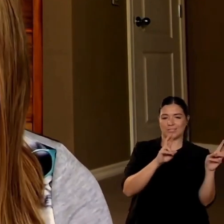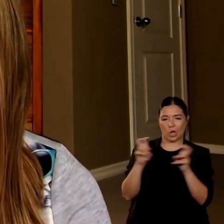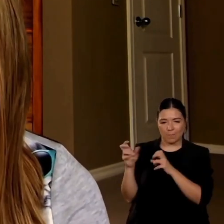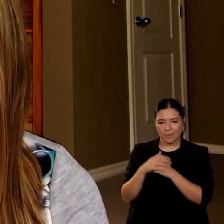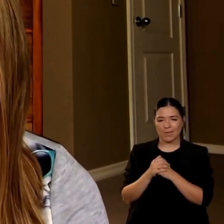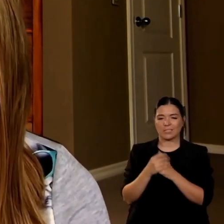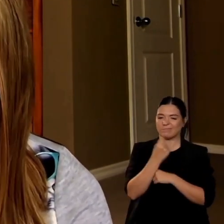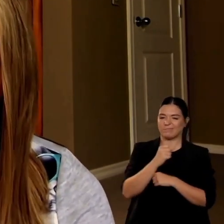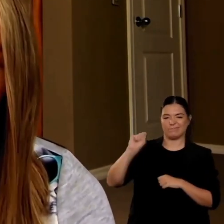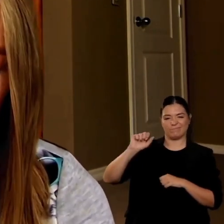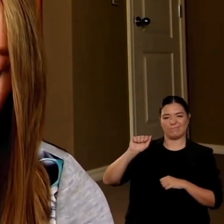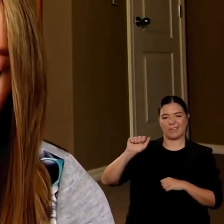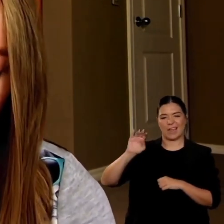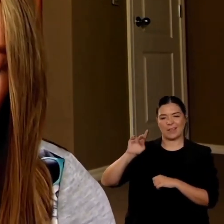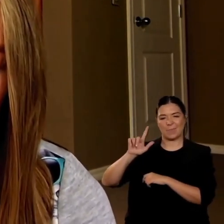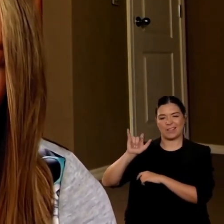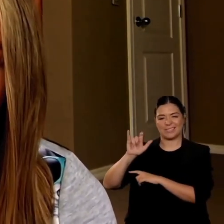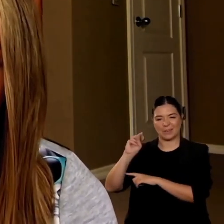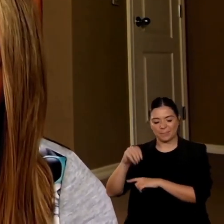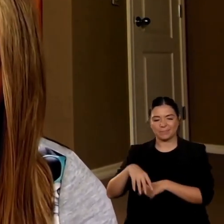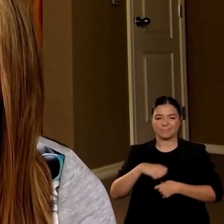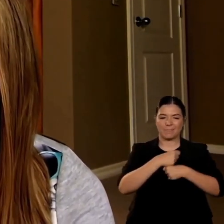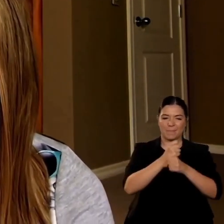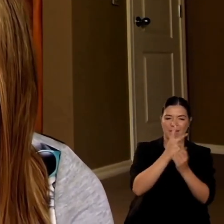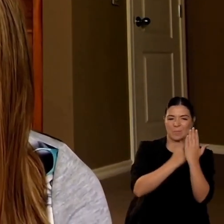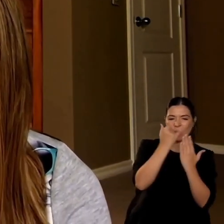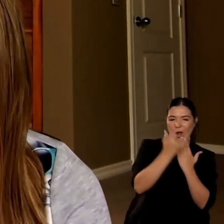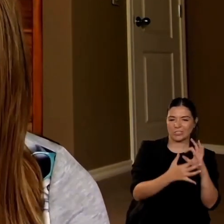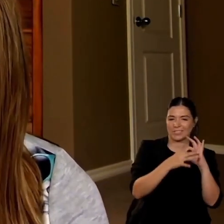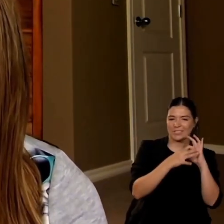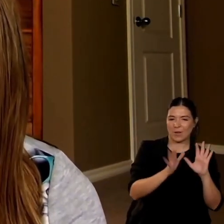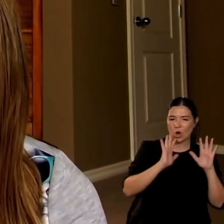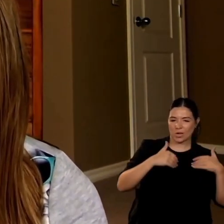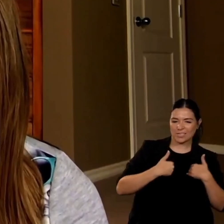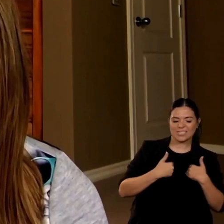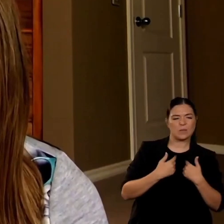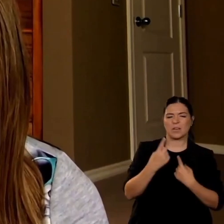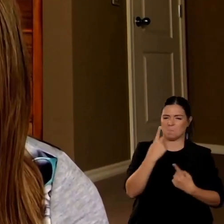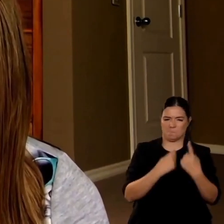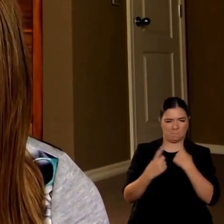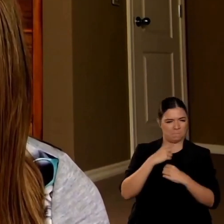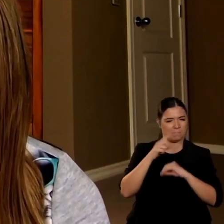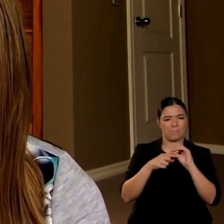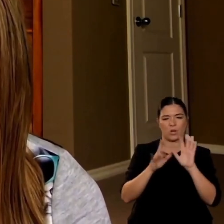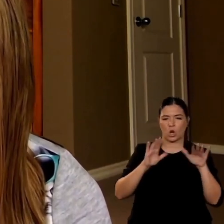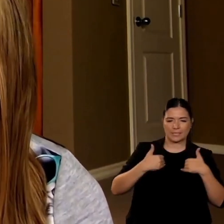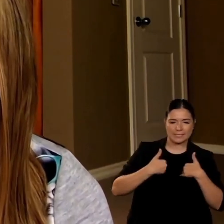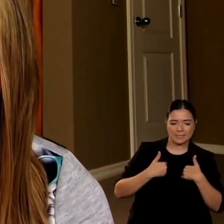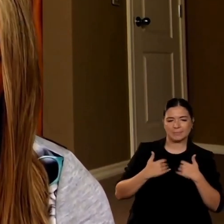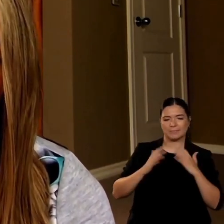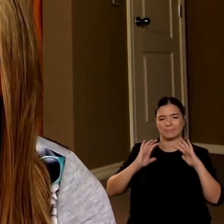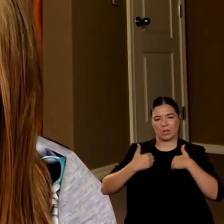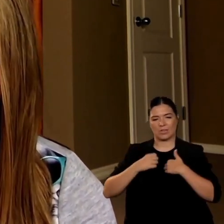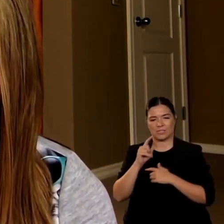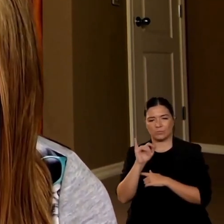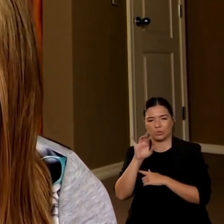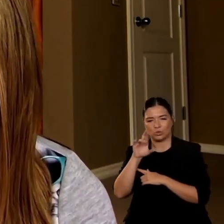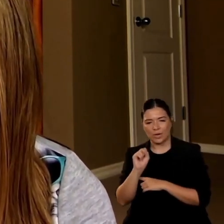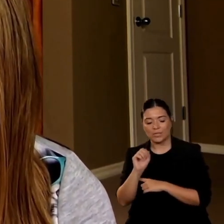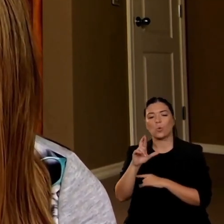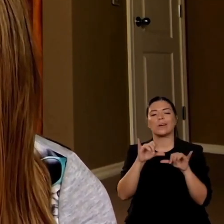di questa condizione come lo sono l'ansietà il trastorno di